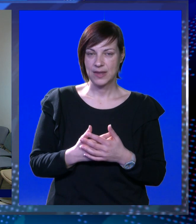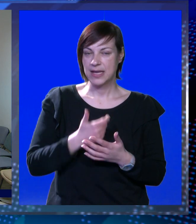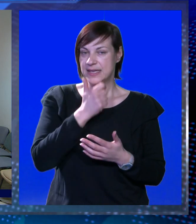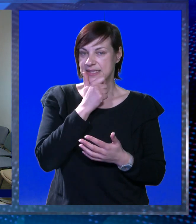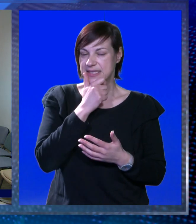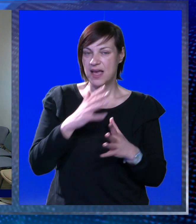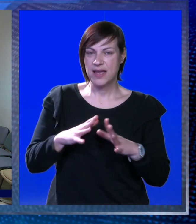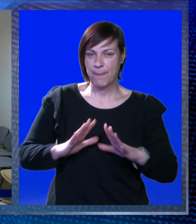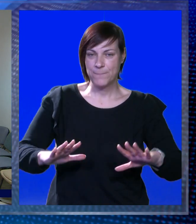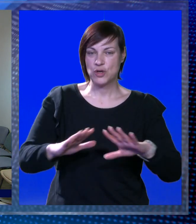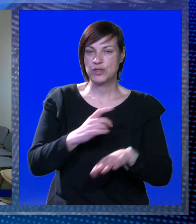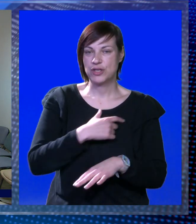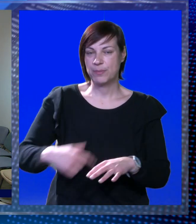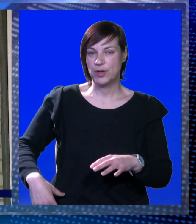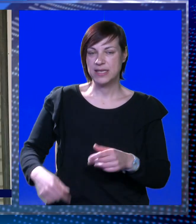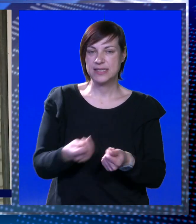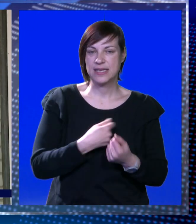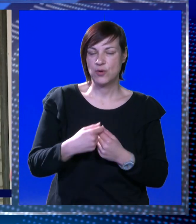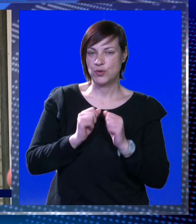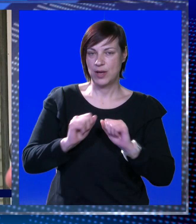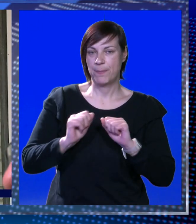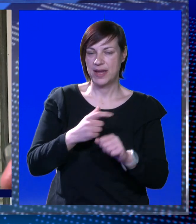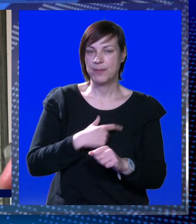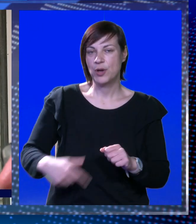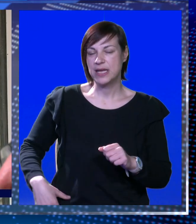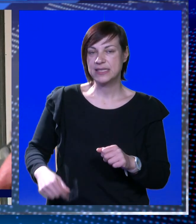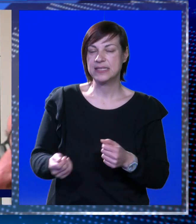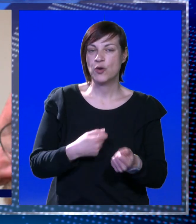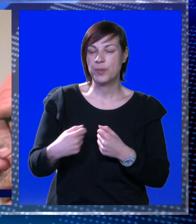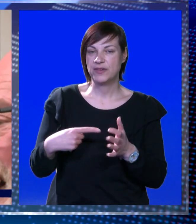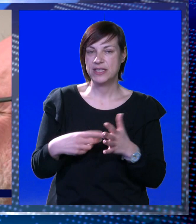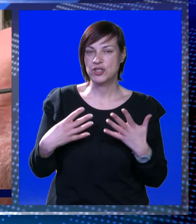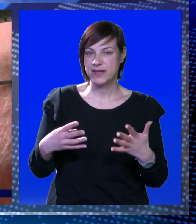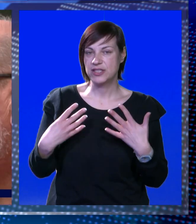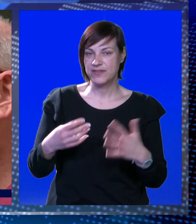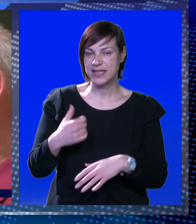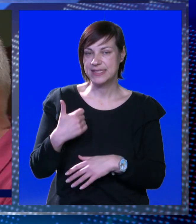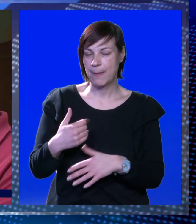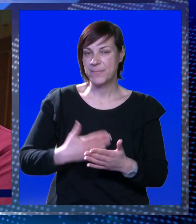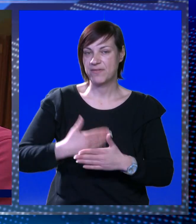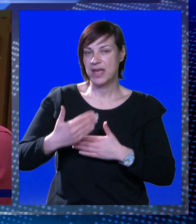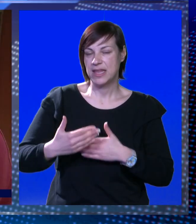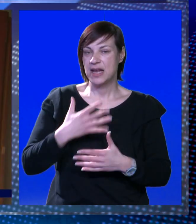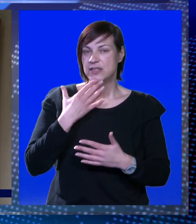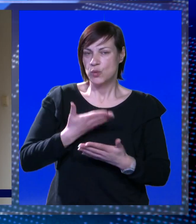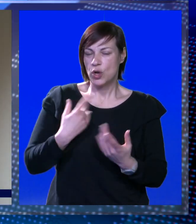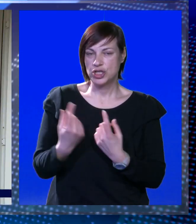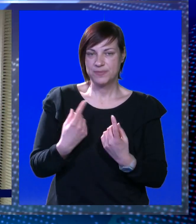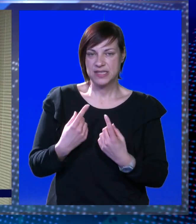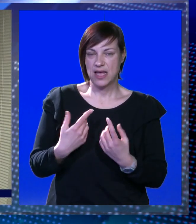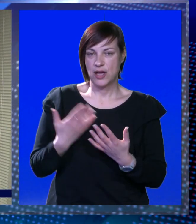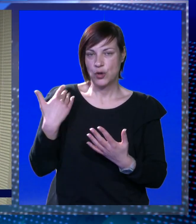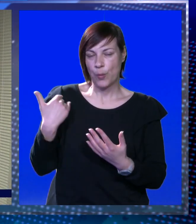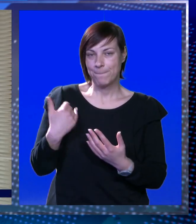Stari i derutni prostori Policijske udruge branitelja Policijske uprave Dubrovnik 1991-a i dalje su u lošem